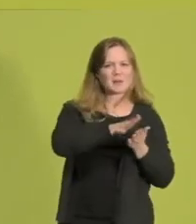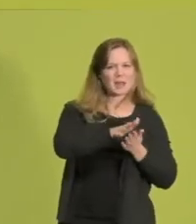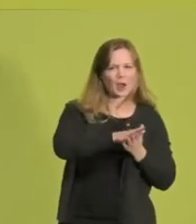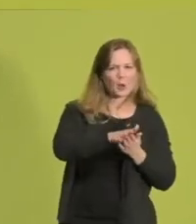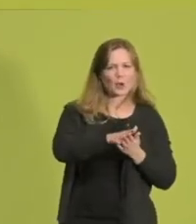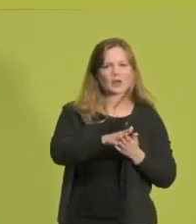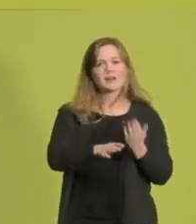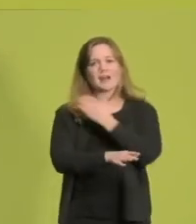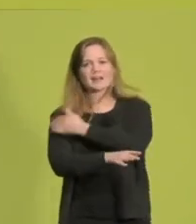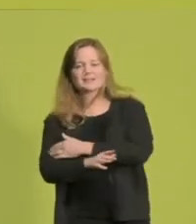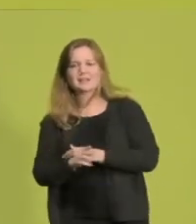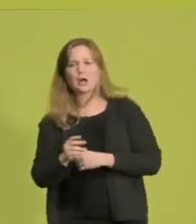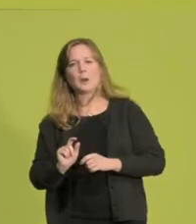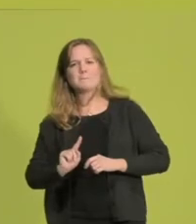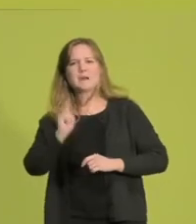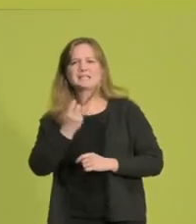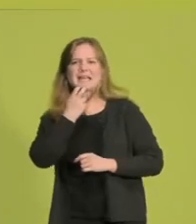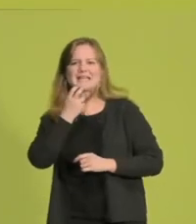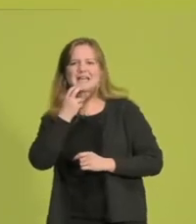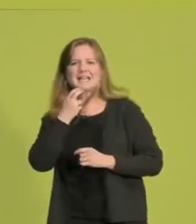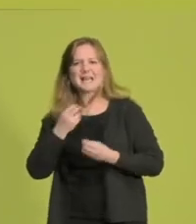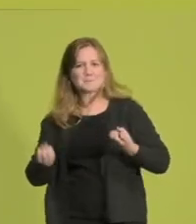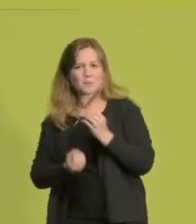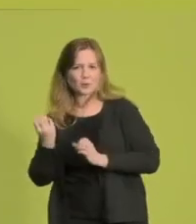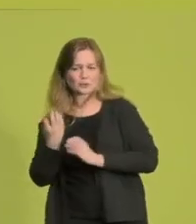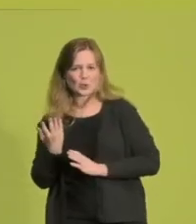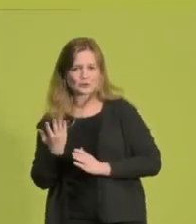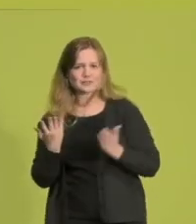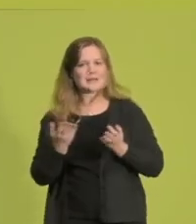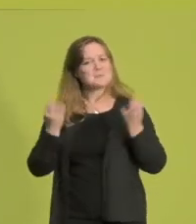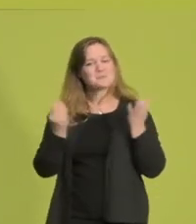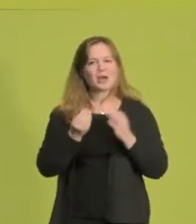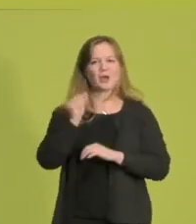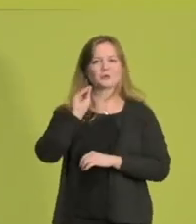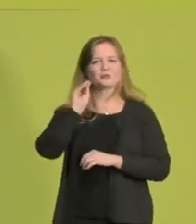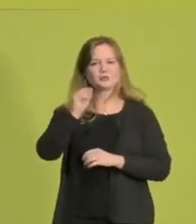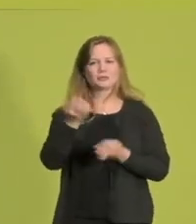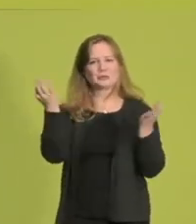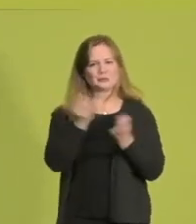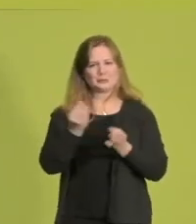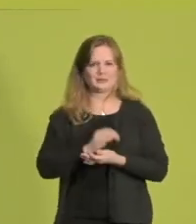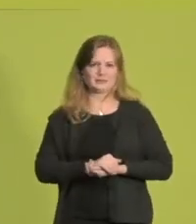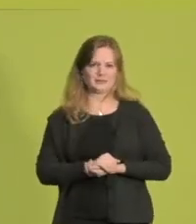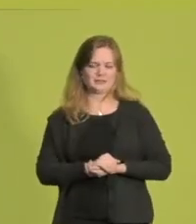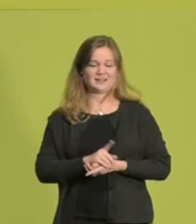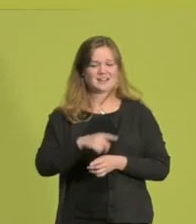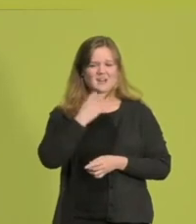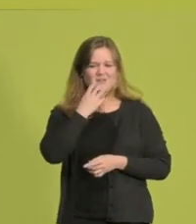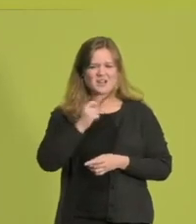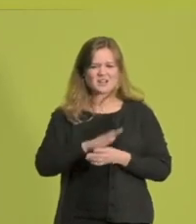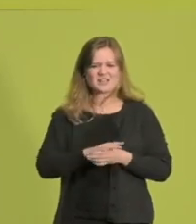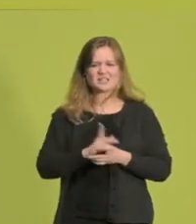und dem höchsten Energieproduktion auf der anderen Seite, verdient eine grüne Zukunft. Ich will nicht, dass wir wie